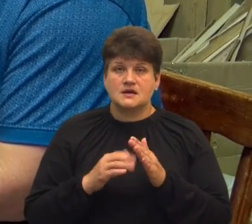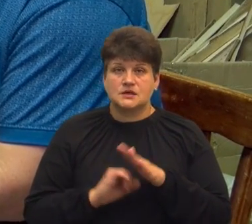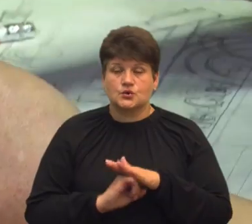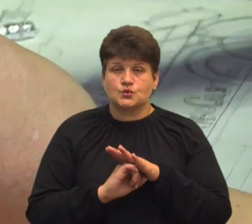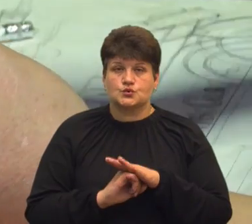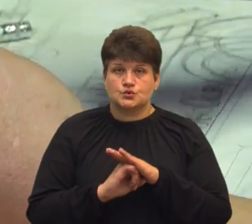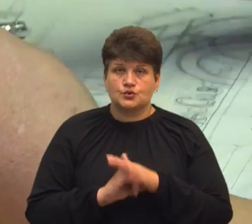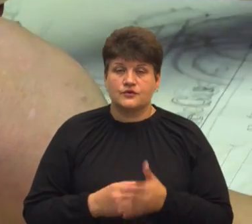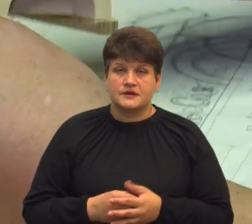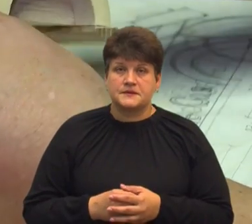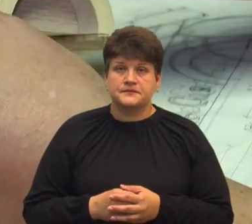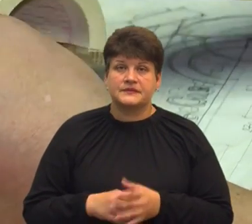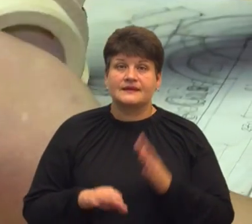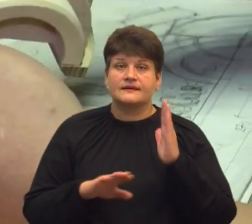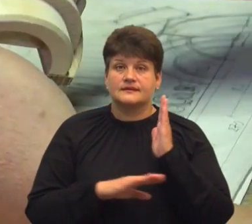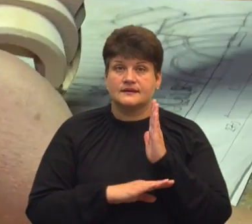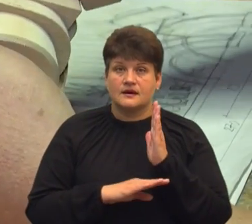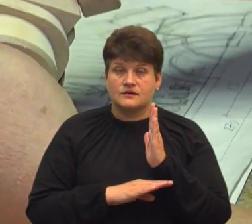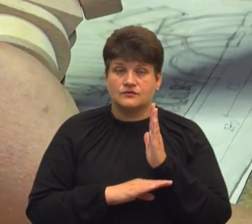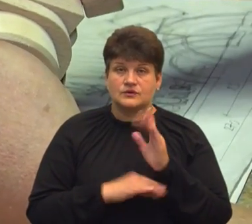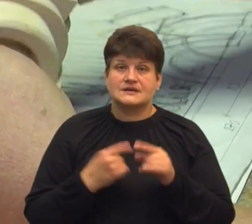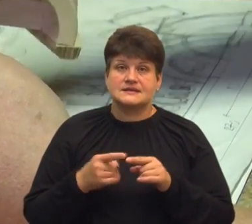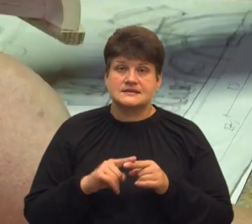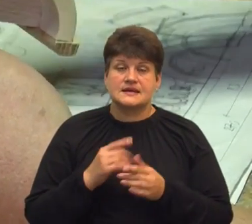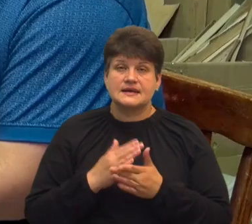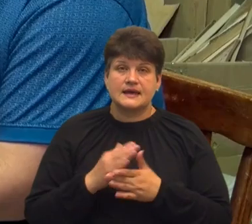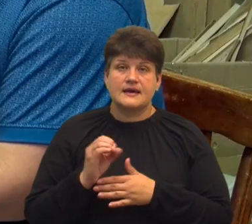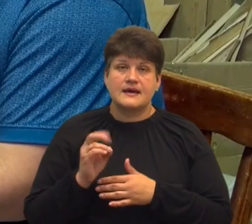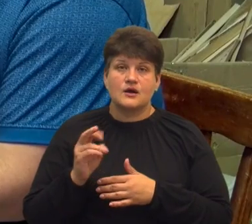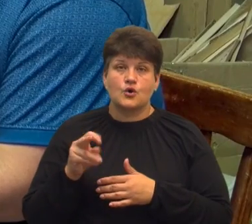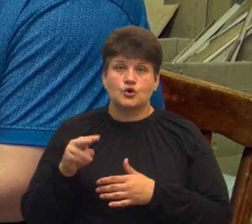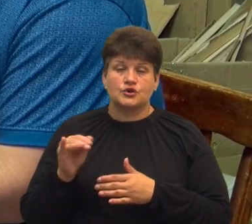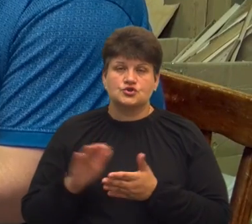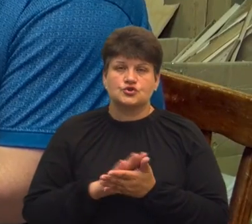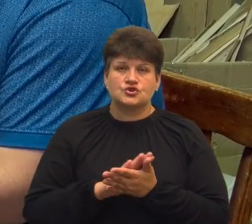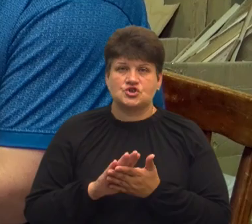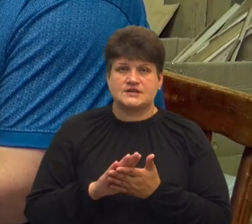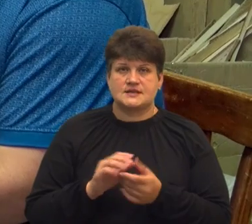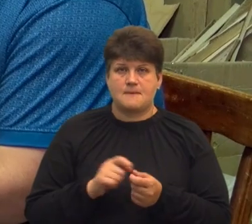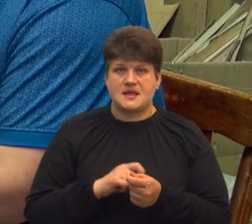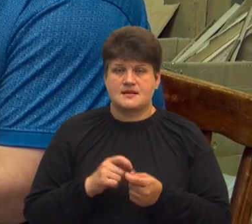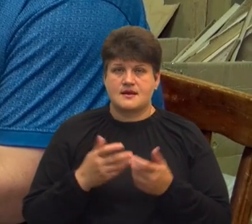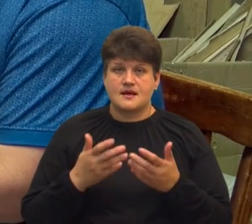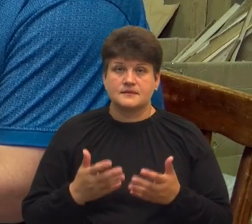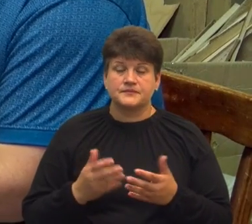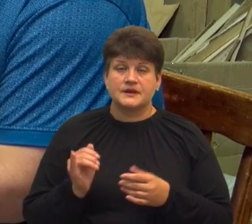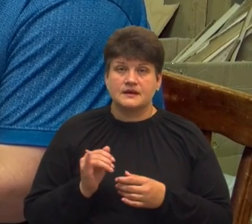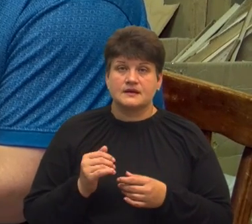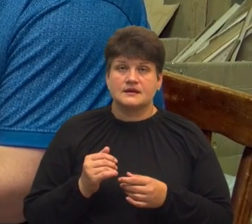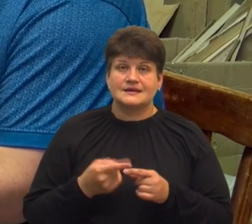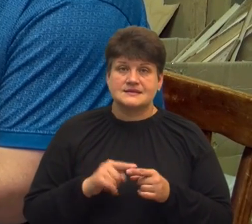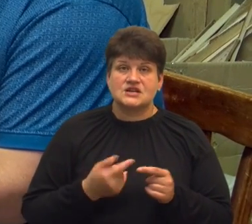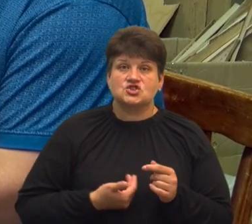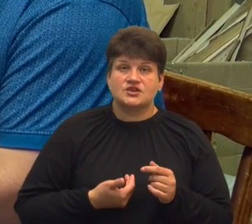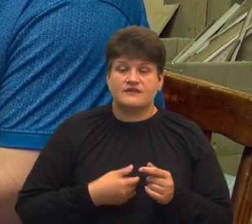їх речовин. Дерево – це екологічно чистий матеріал. Це є живий